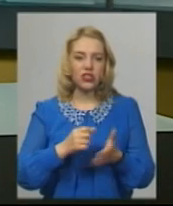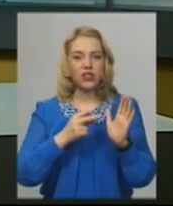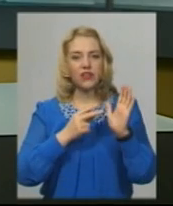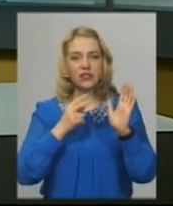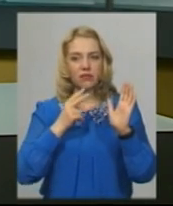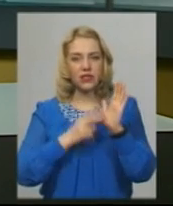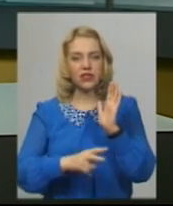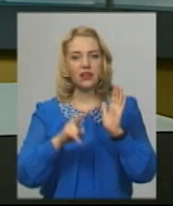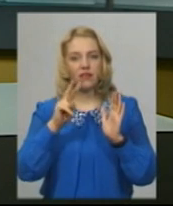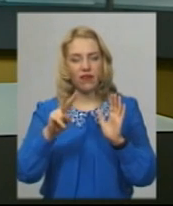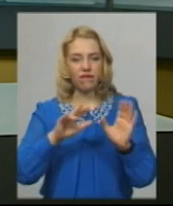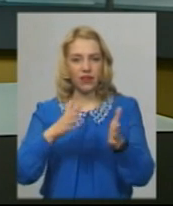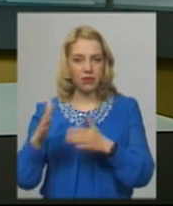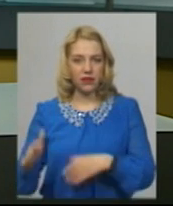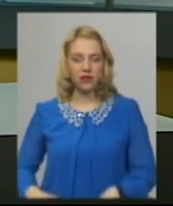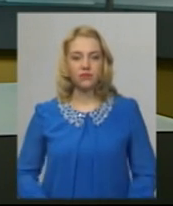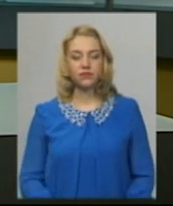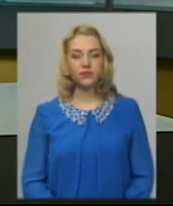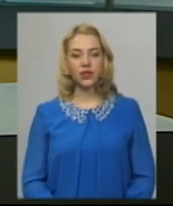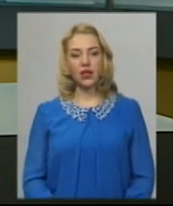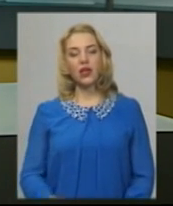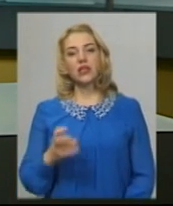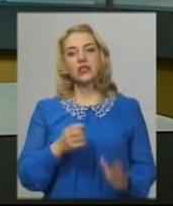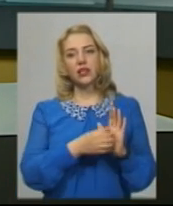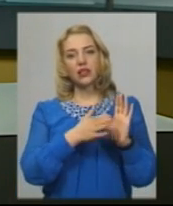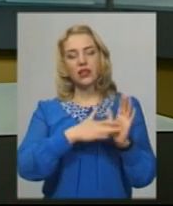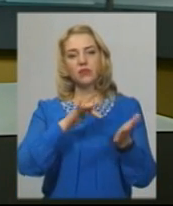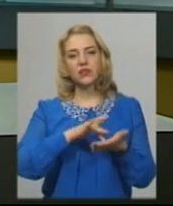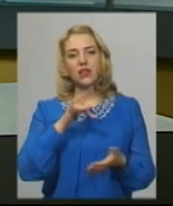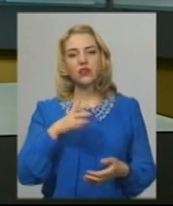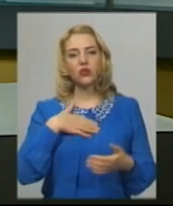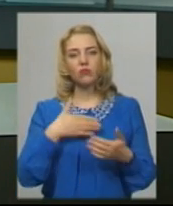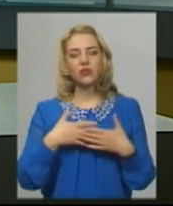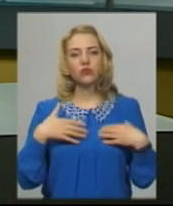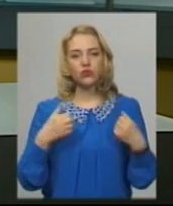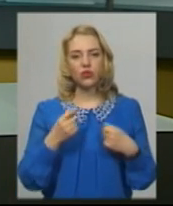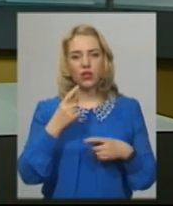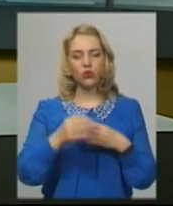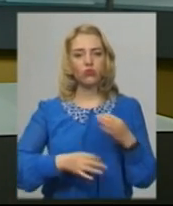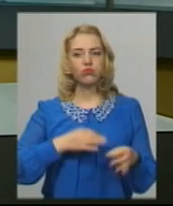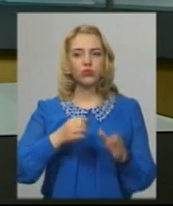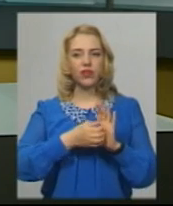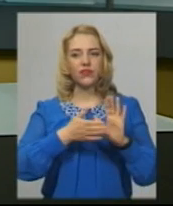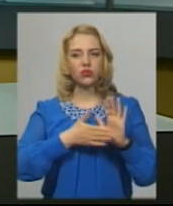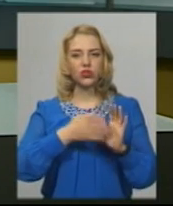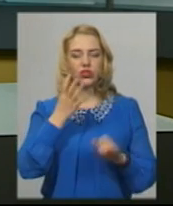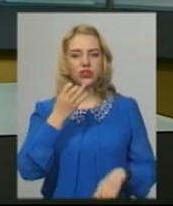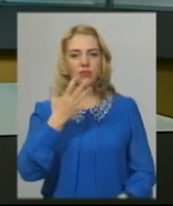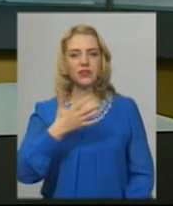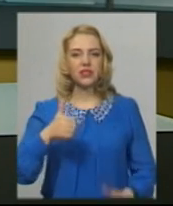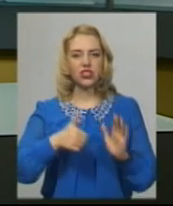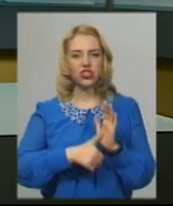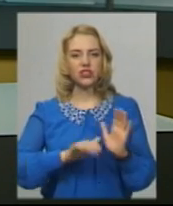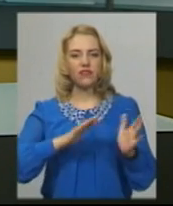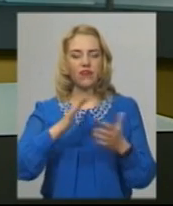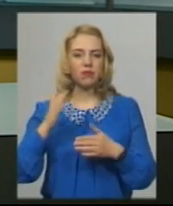випадки COVID-19. За даними Центру громадського здоров'я, за добу зафіксовано 456 нових